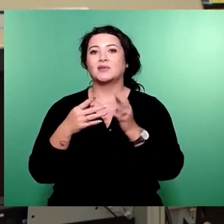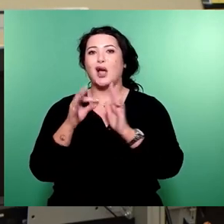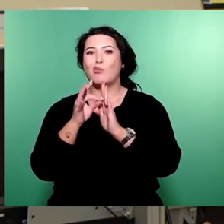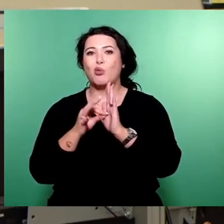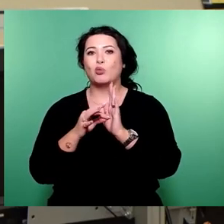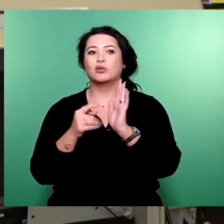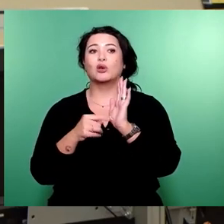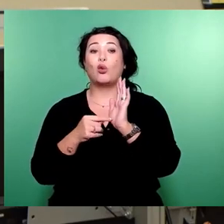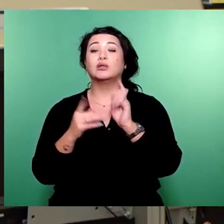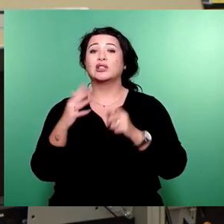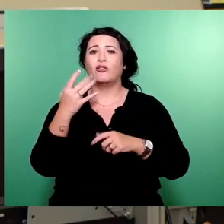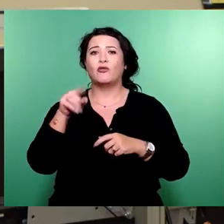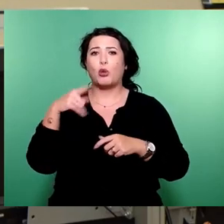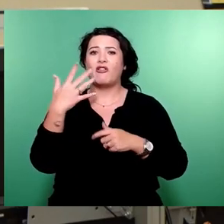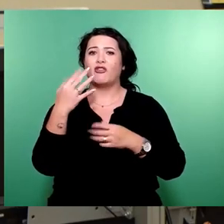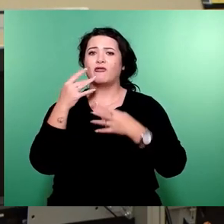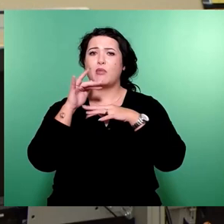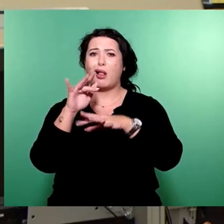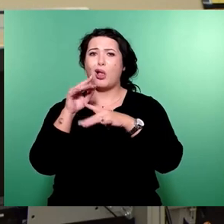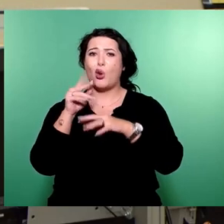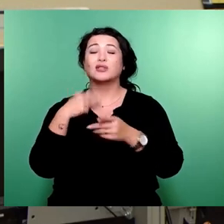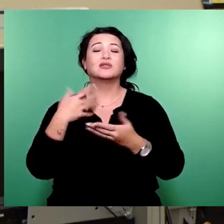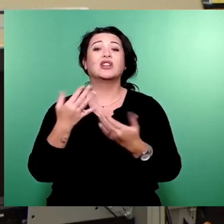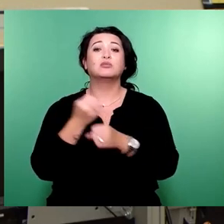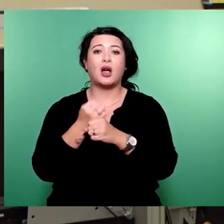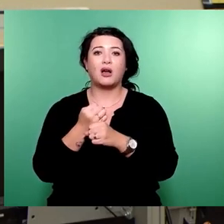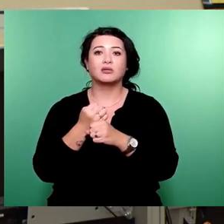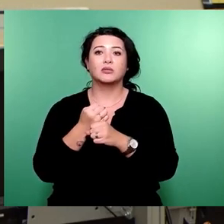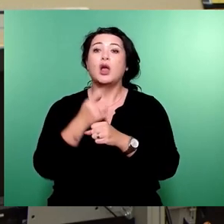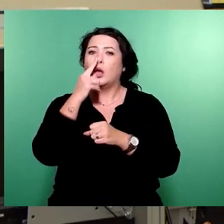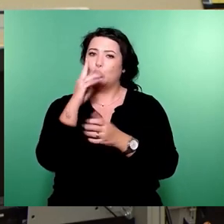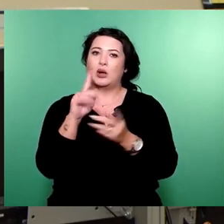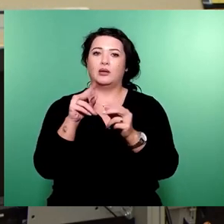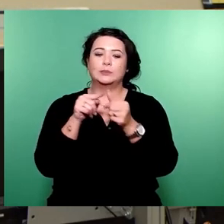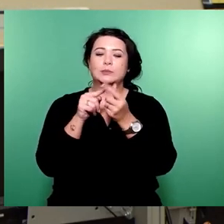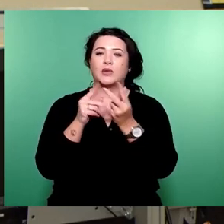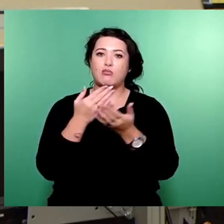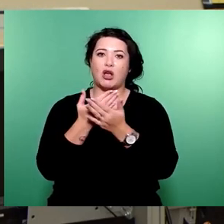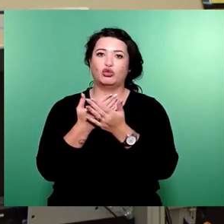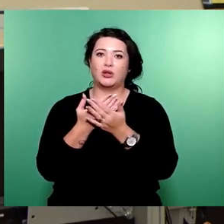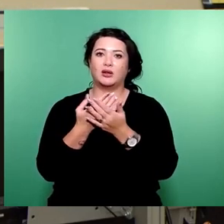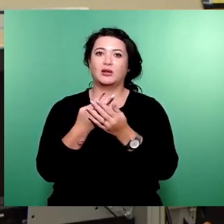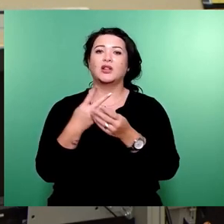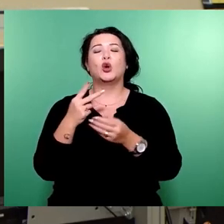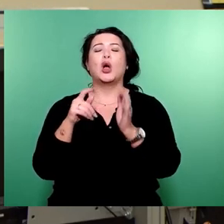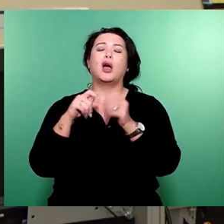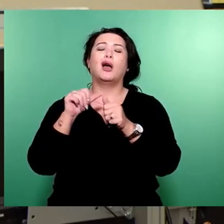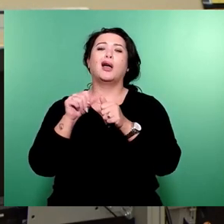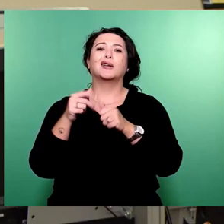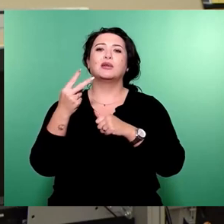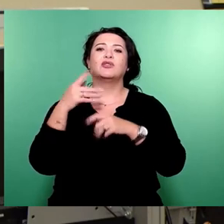machen, das kann sich nämlich wirklich sehen lassen. Nur ein paar Auszüge. Wir investieren knapp 2 Millionen in das